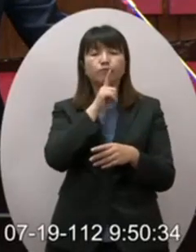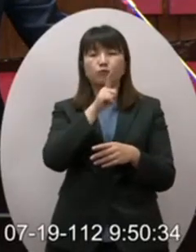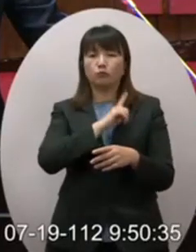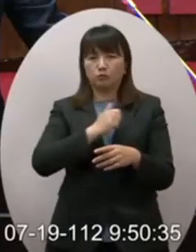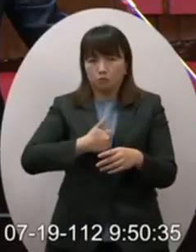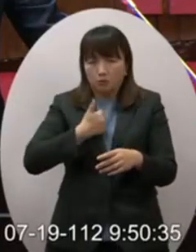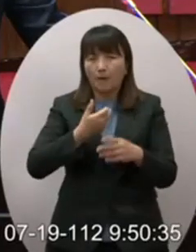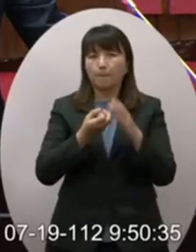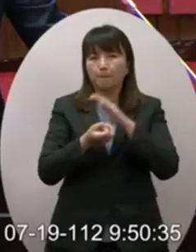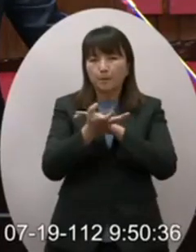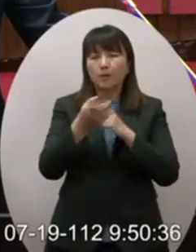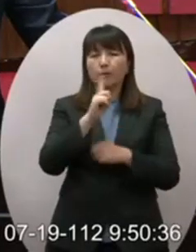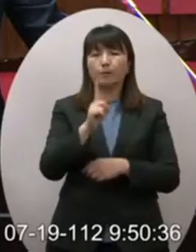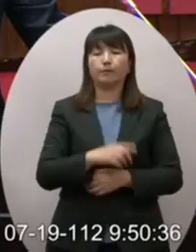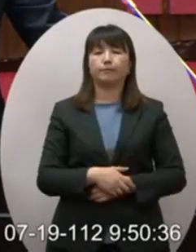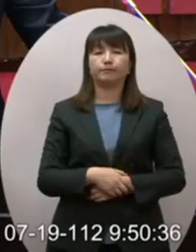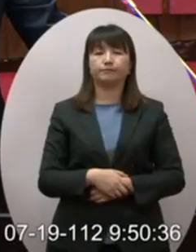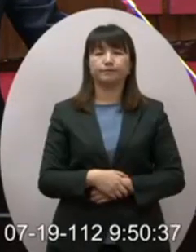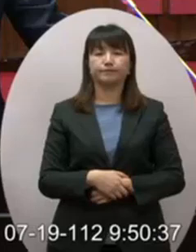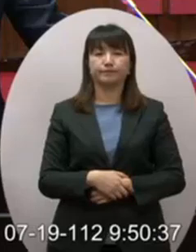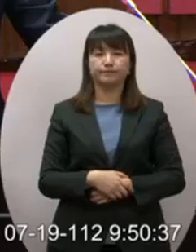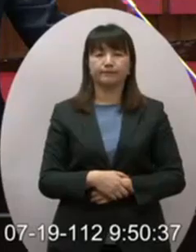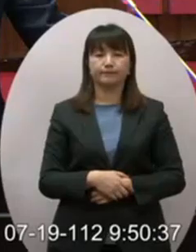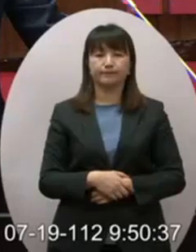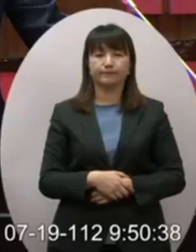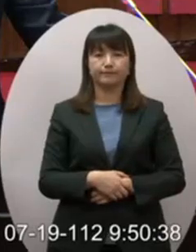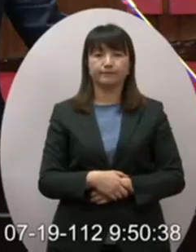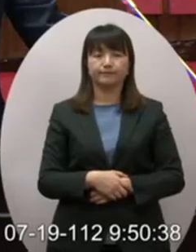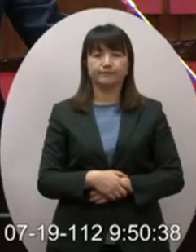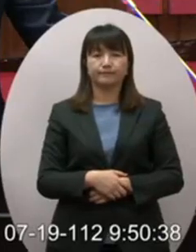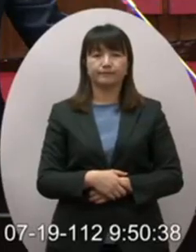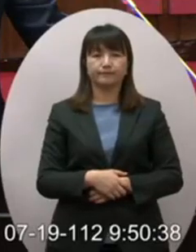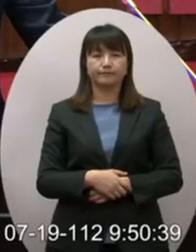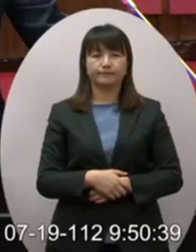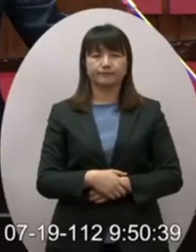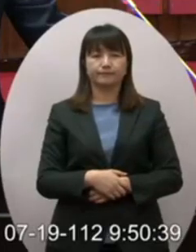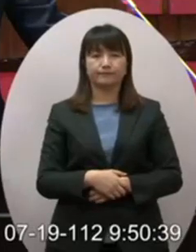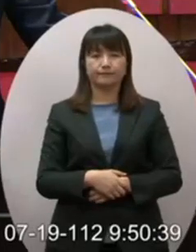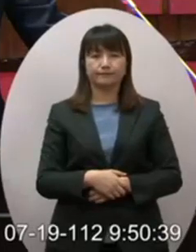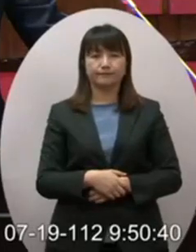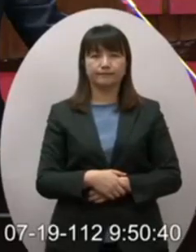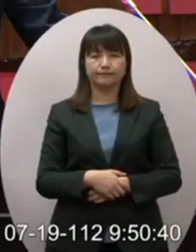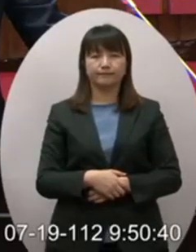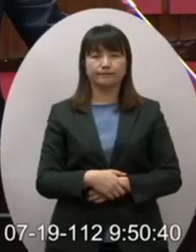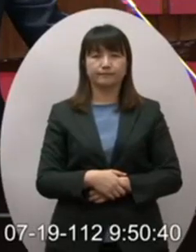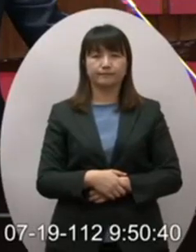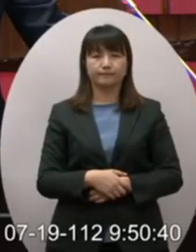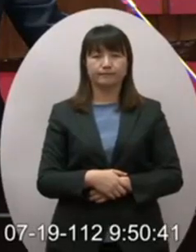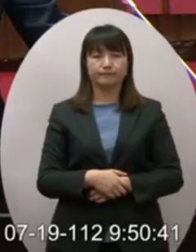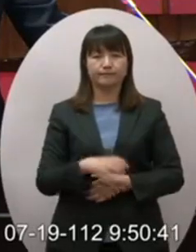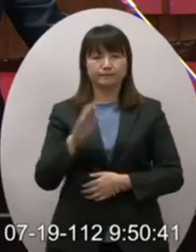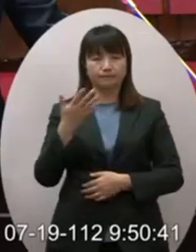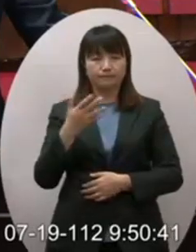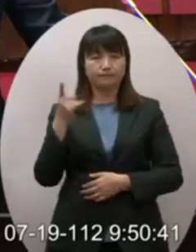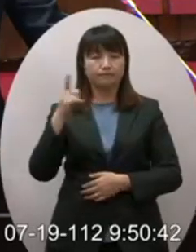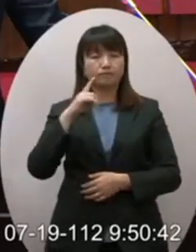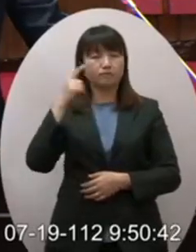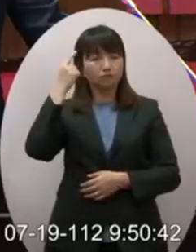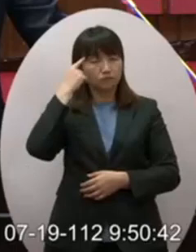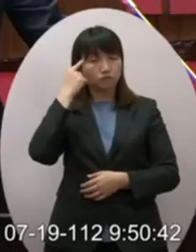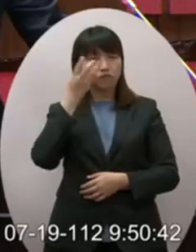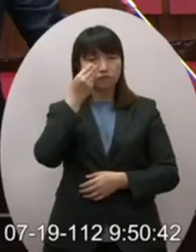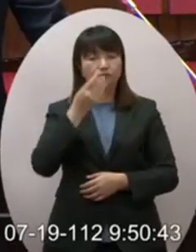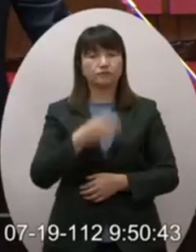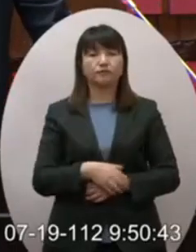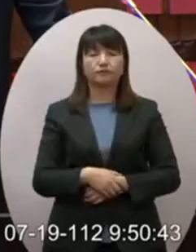講出他的真心話我覺得他需要對市政事實要更多的了解舉一個例子但是從觀念上